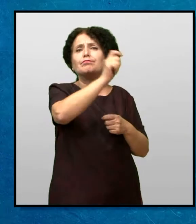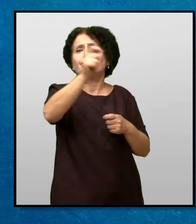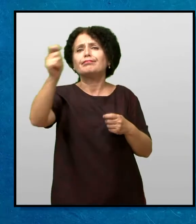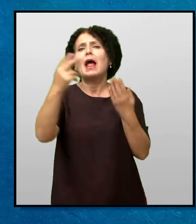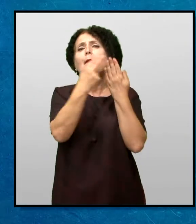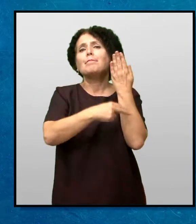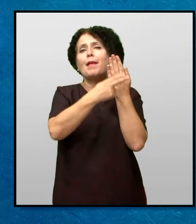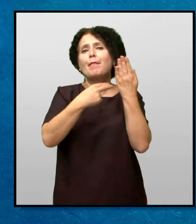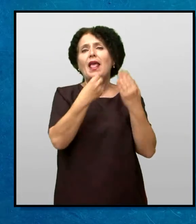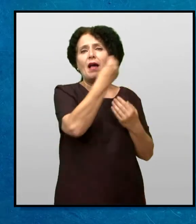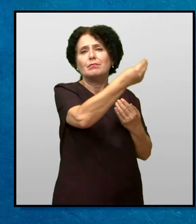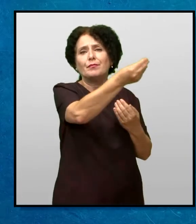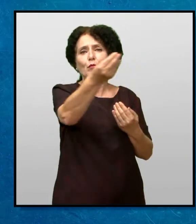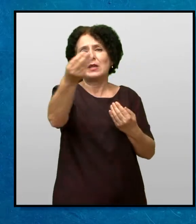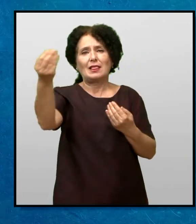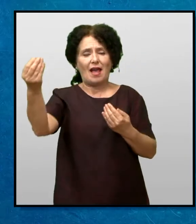Божиото Слово